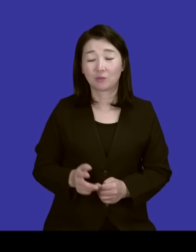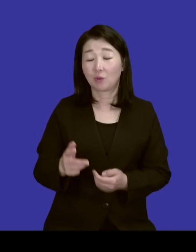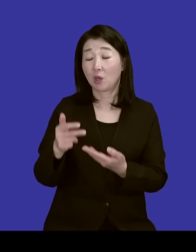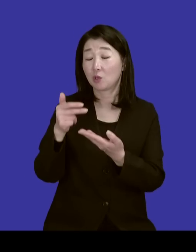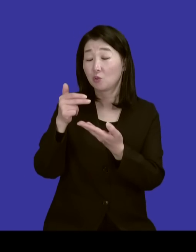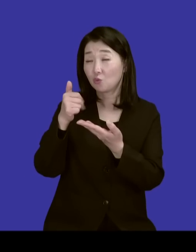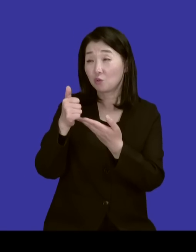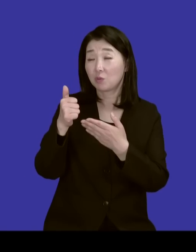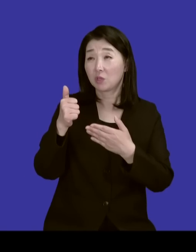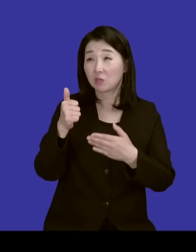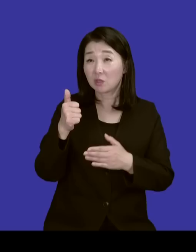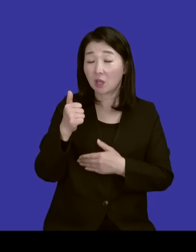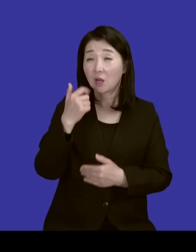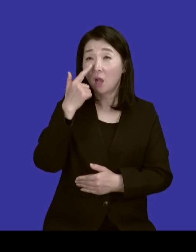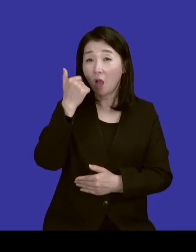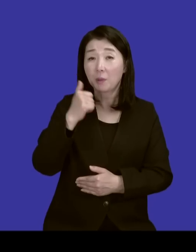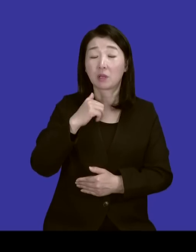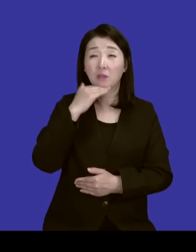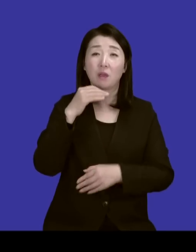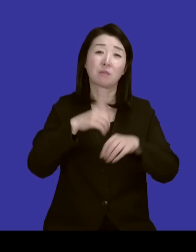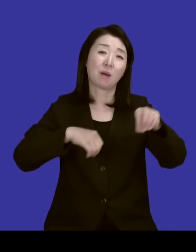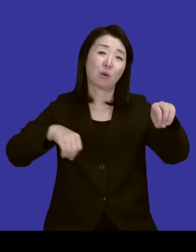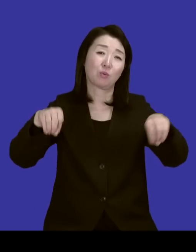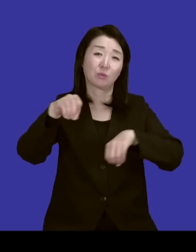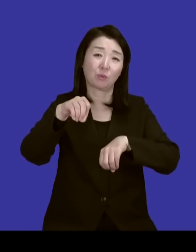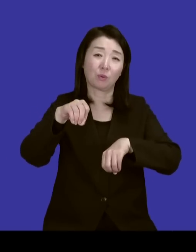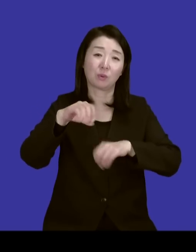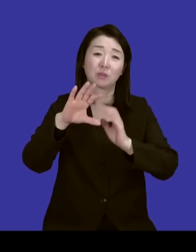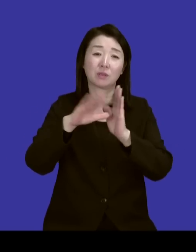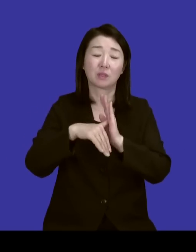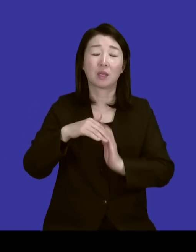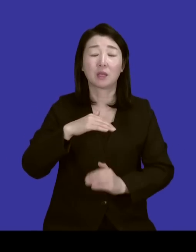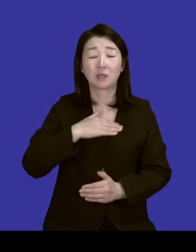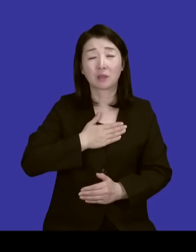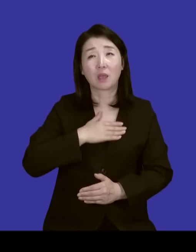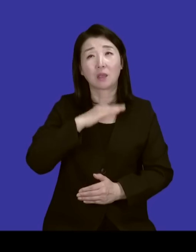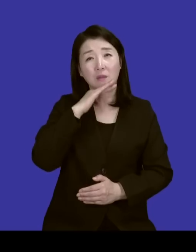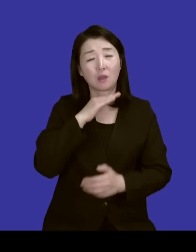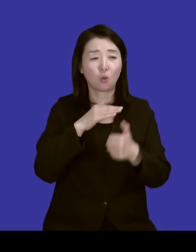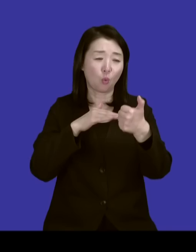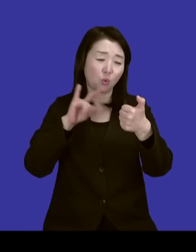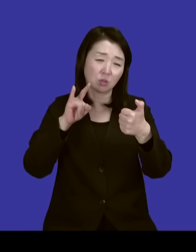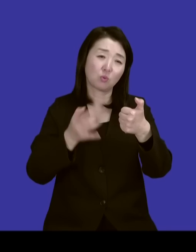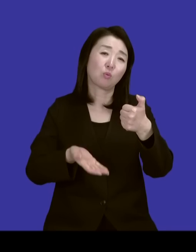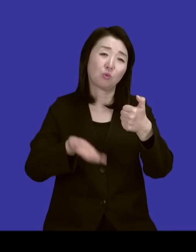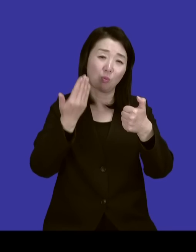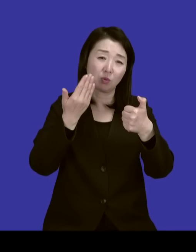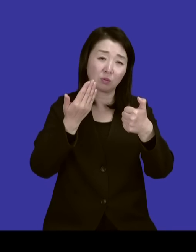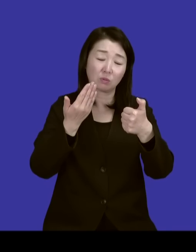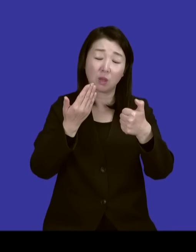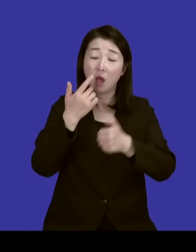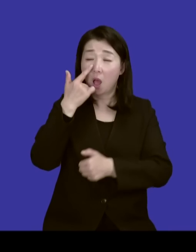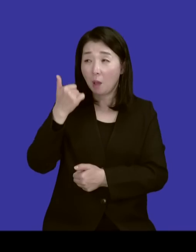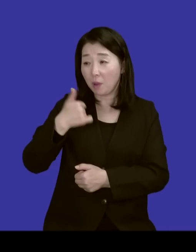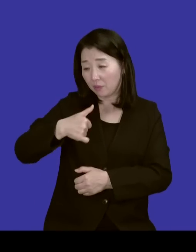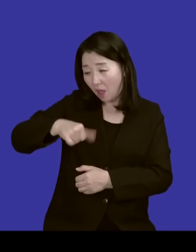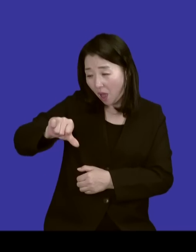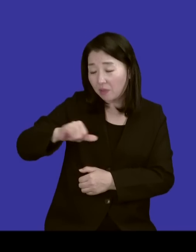아버지랑 나이를 바꿔버리시더라고. 제가 그때 50이 좀 넘었는데 제 아들이 된 거예요. 아버지가